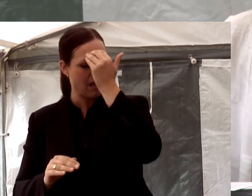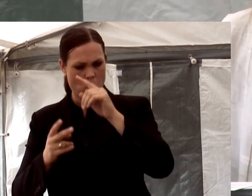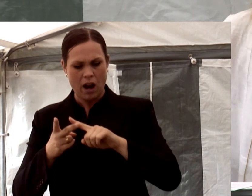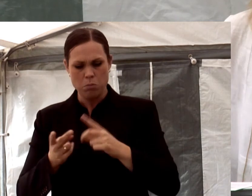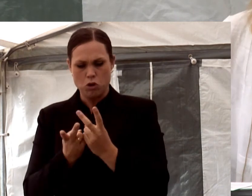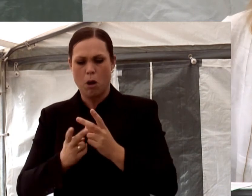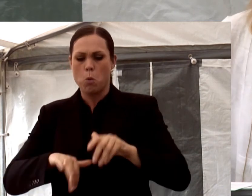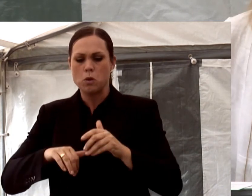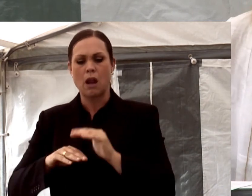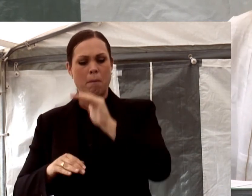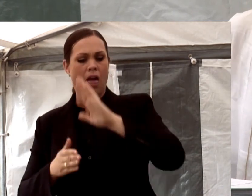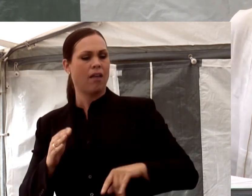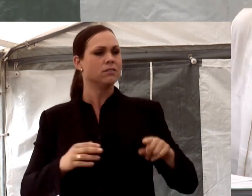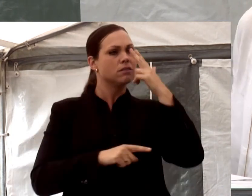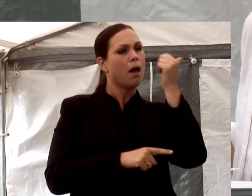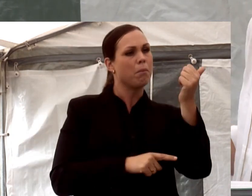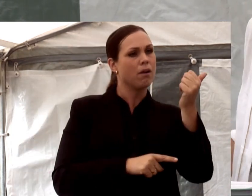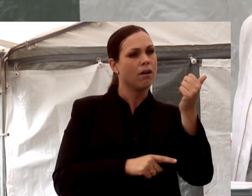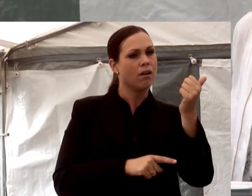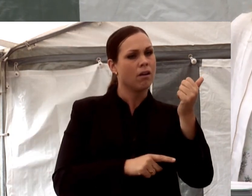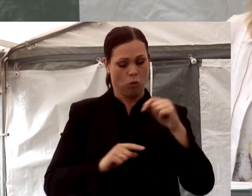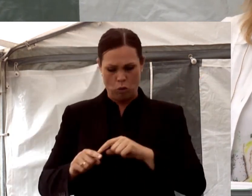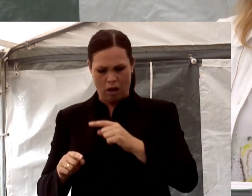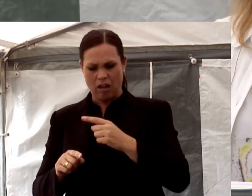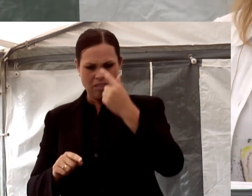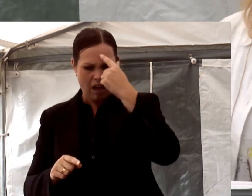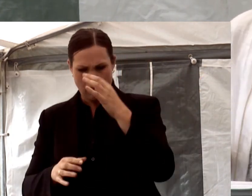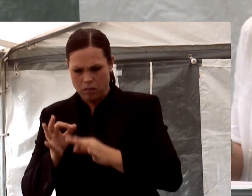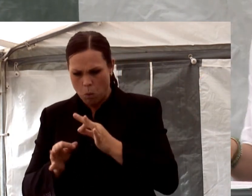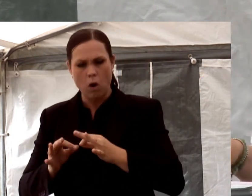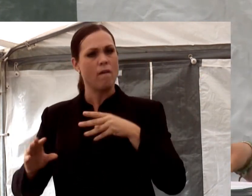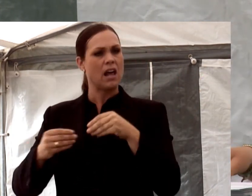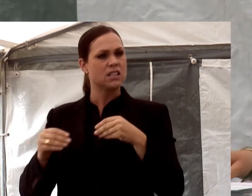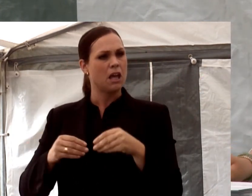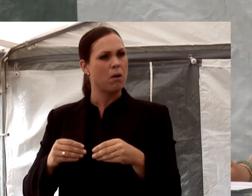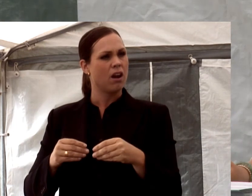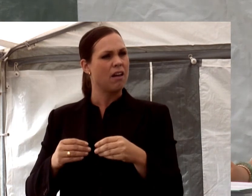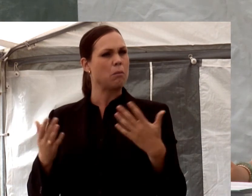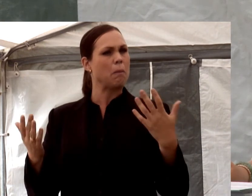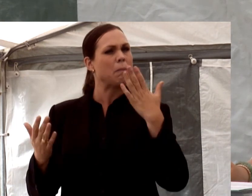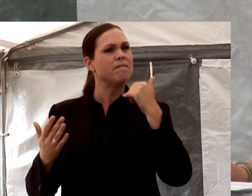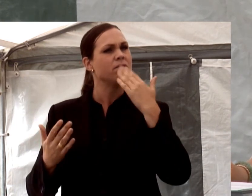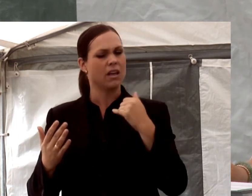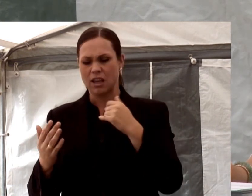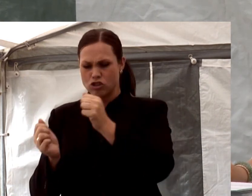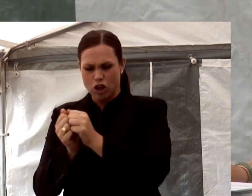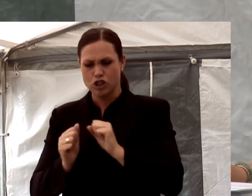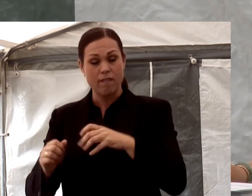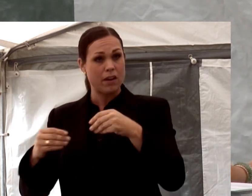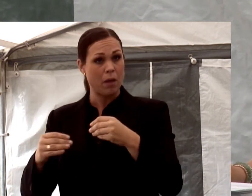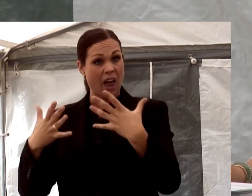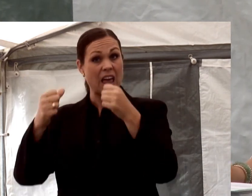eftertänksam. Och flexibel. Vad är det som ska vara flexibelt egentligen? Är det